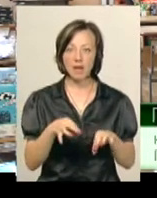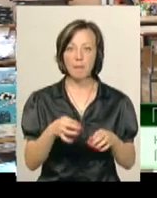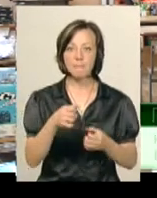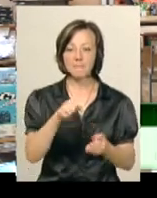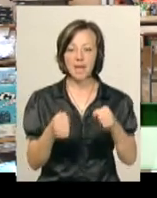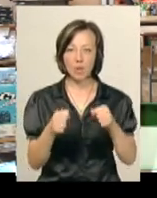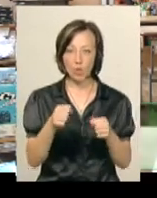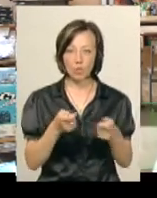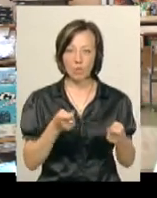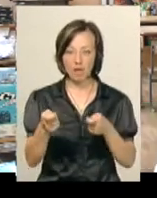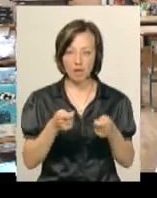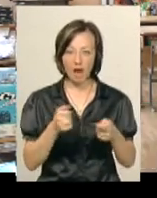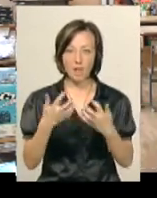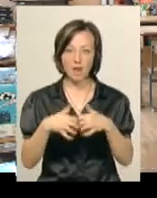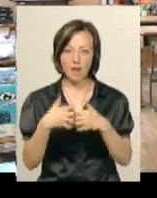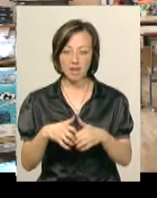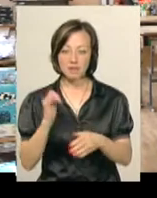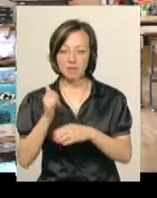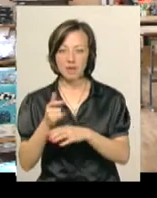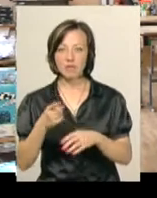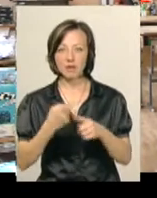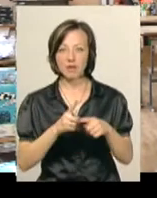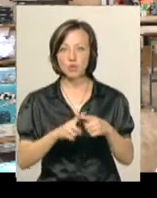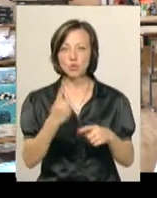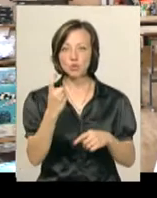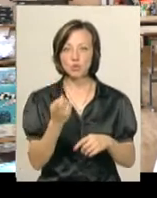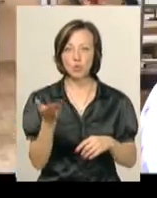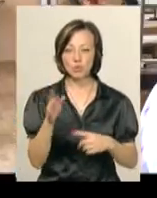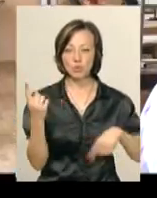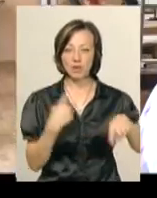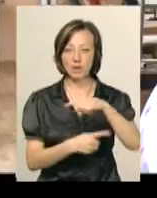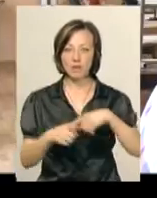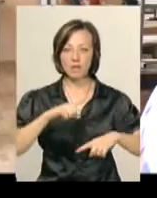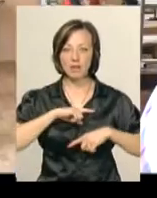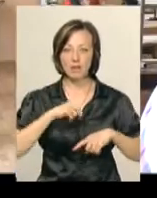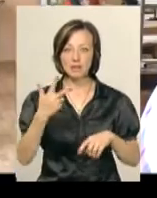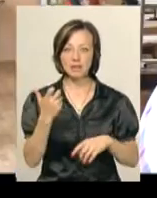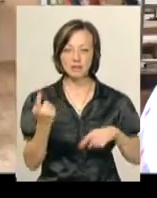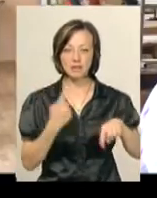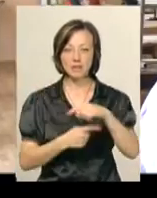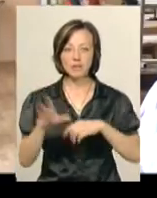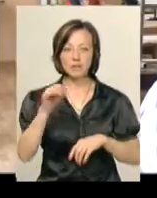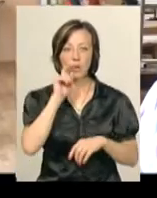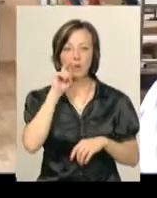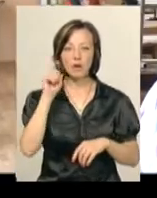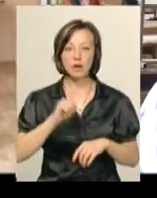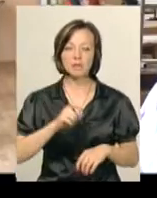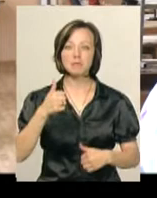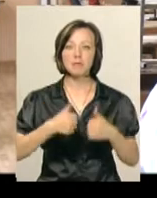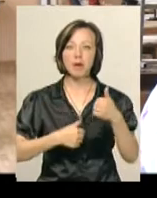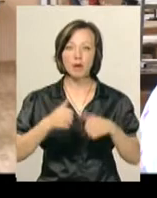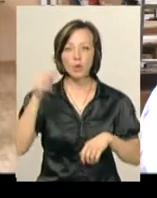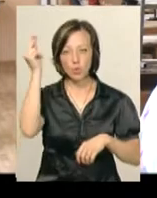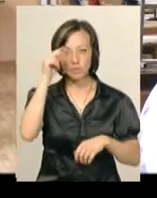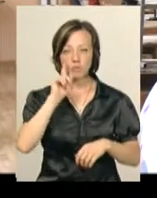випускає. Там потрібно прилетіти 100 кіл, а у фіналі 300 кіл. У всеукраїнських змаганнях учнівської молоді, юніори, кордові моделі. Вони посіли